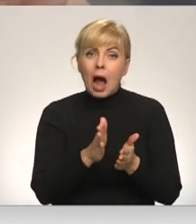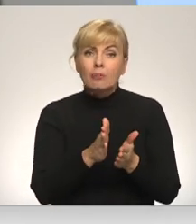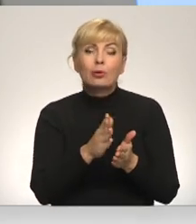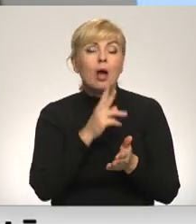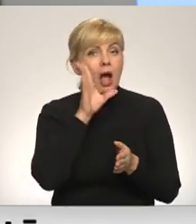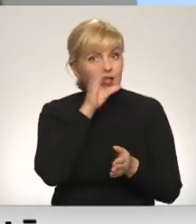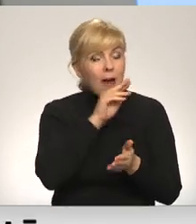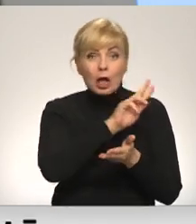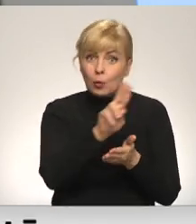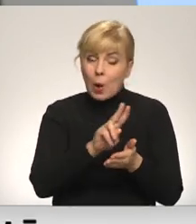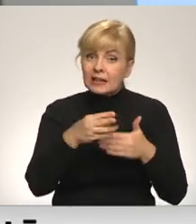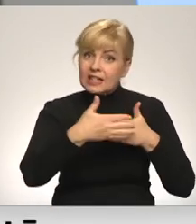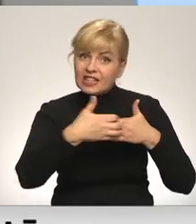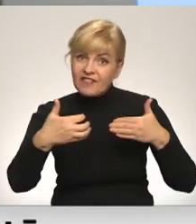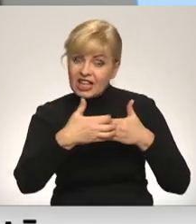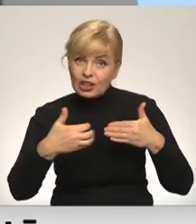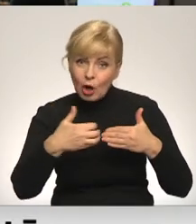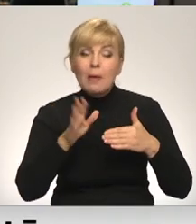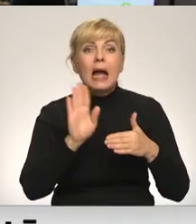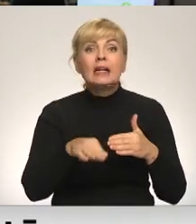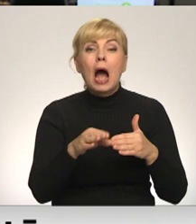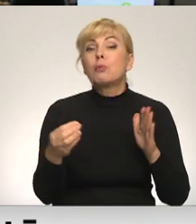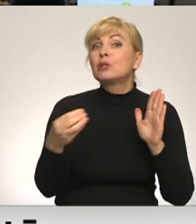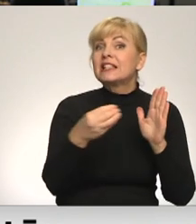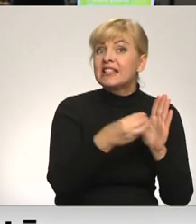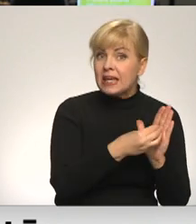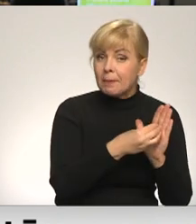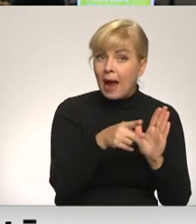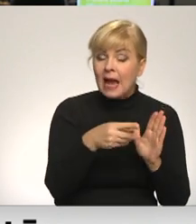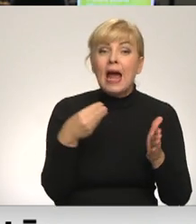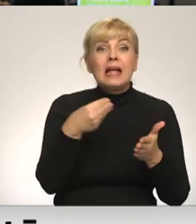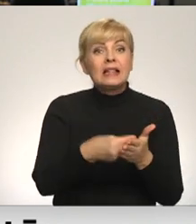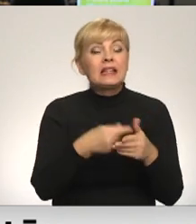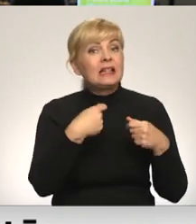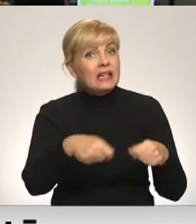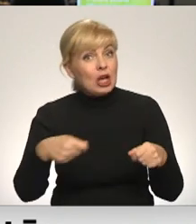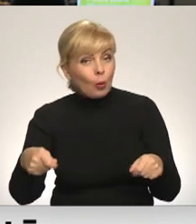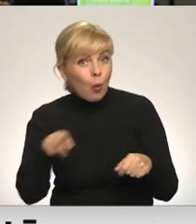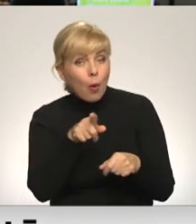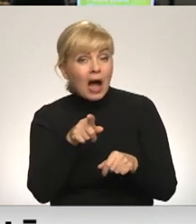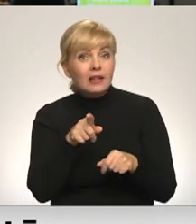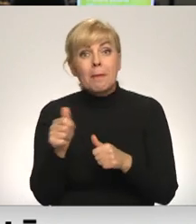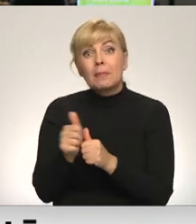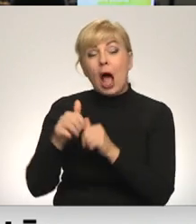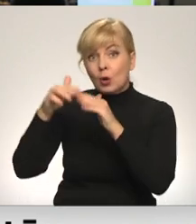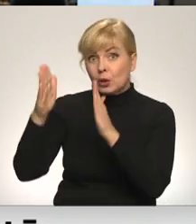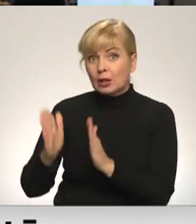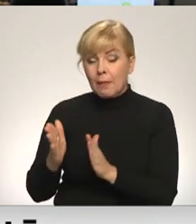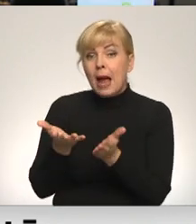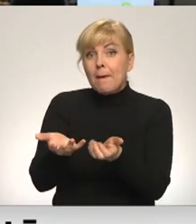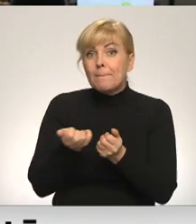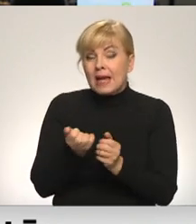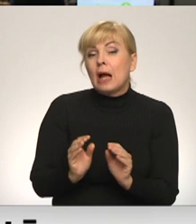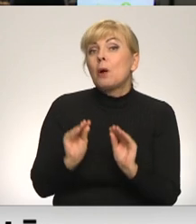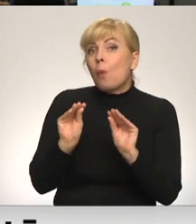nolasām un obligāti ir jābūt depozīta zīmē. Tirgotāji arī pircēja ērtībām, blakus, tarumātiem šīm pieņemšanas vietām būs